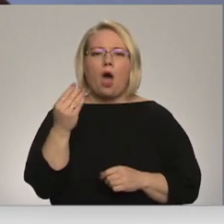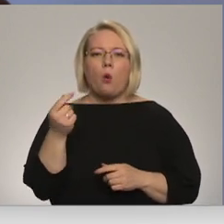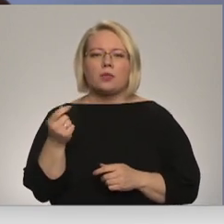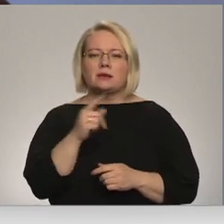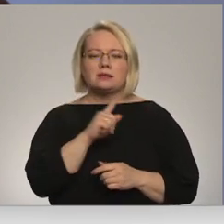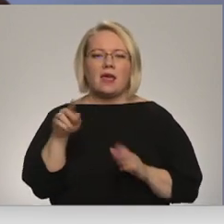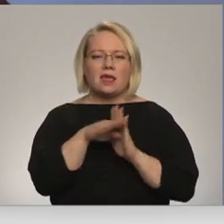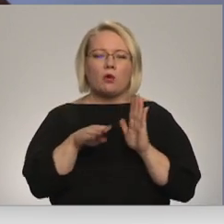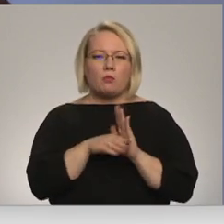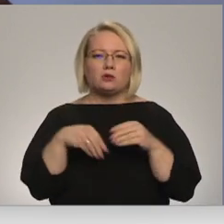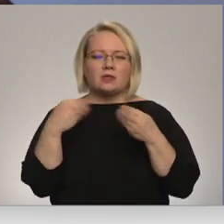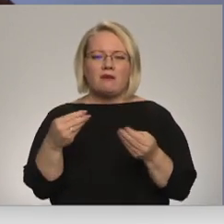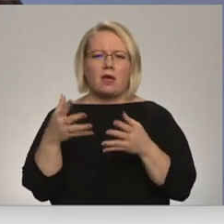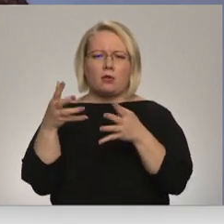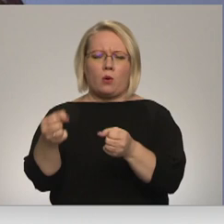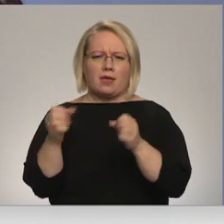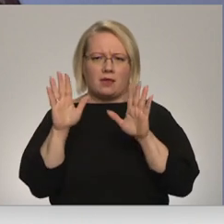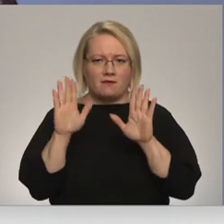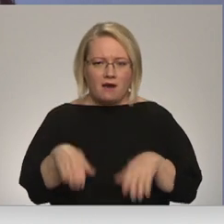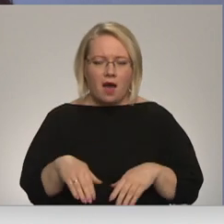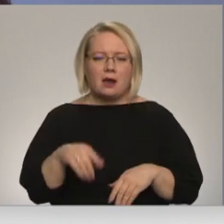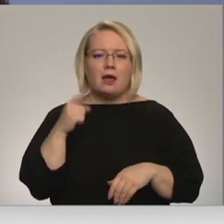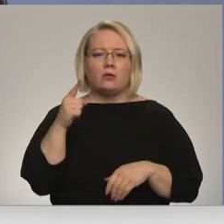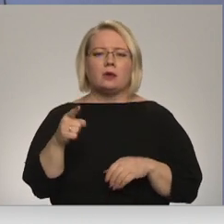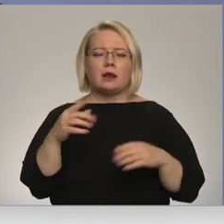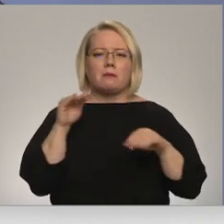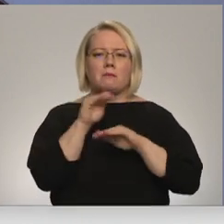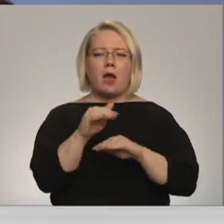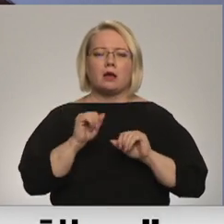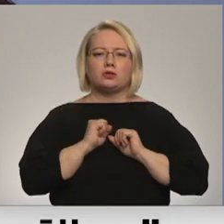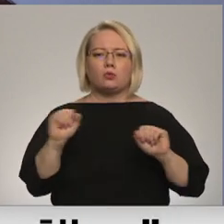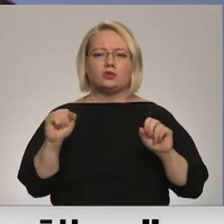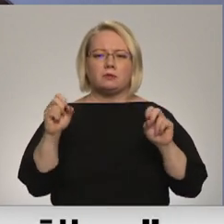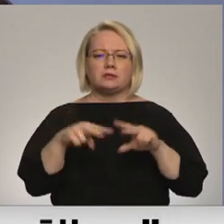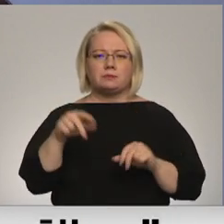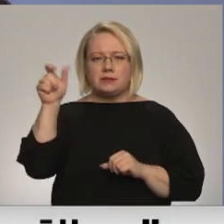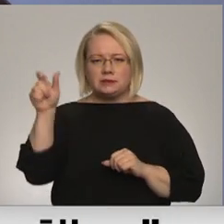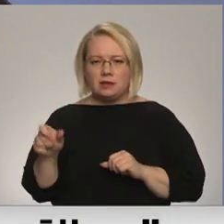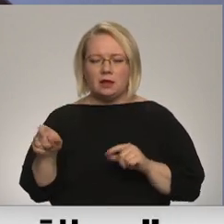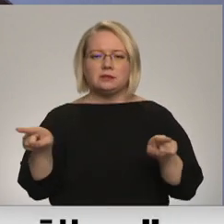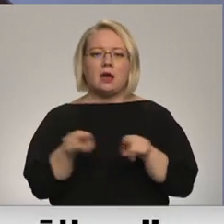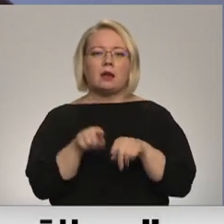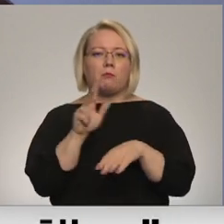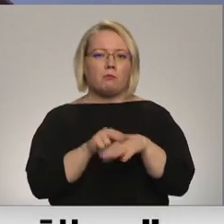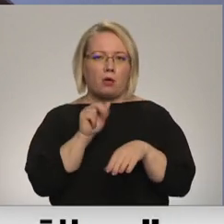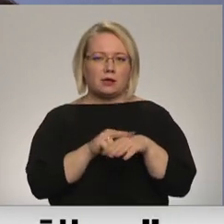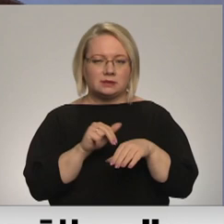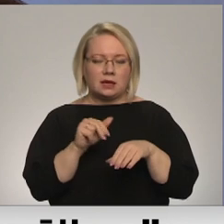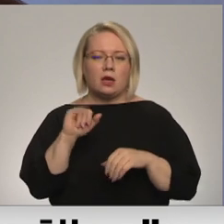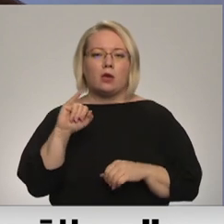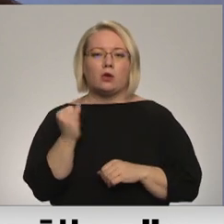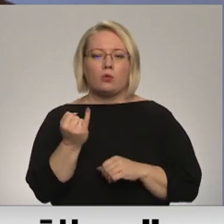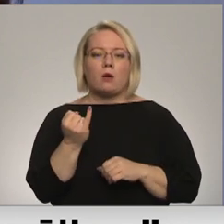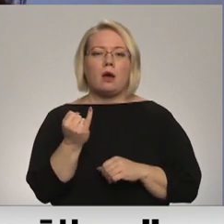strādā gan bankas darbinieki, bankas drošības speciālisti, gan arī policija. Jo